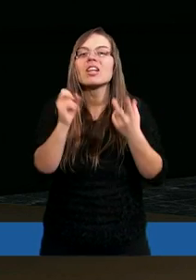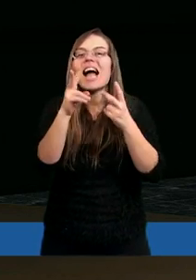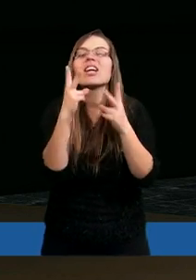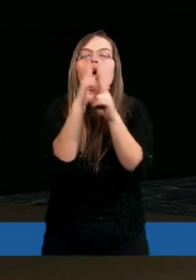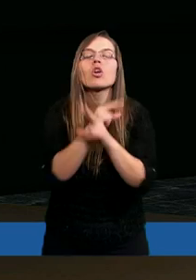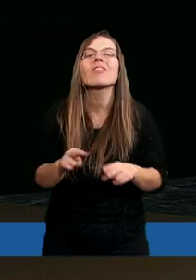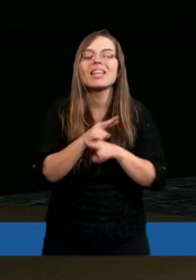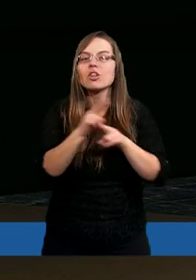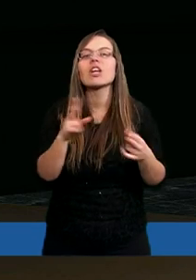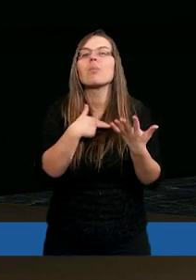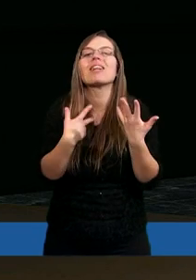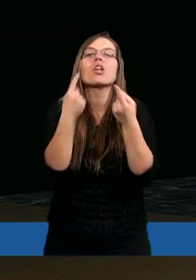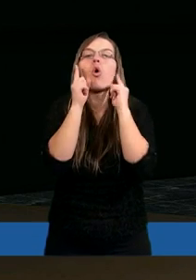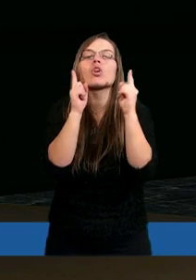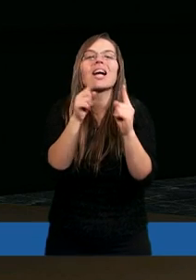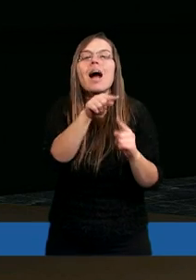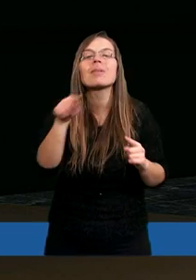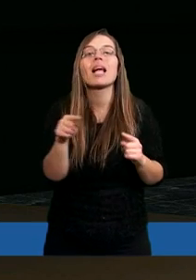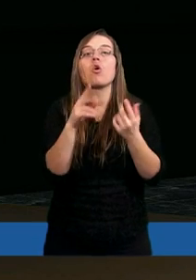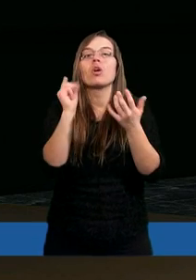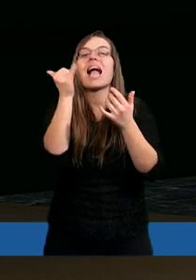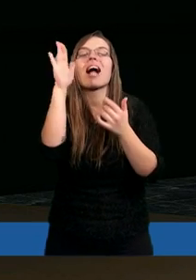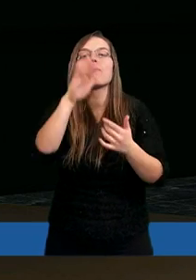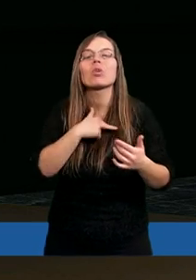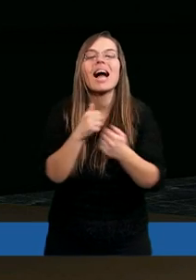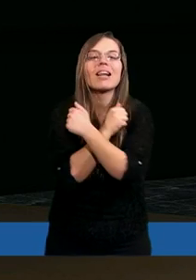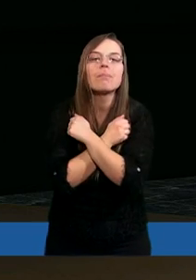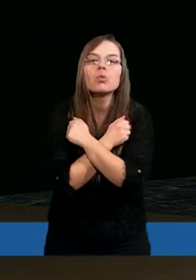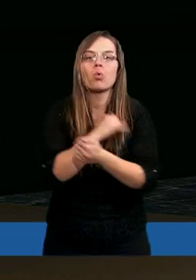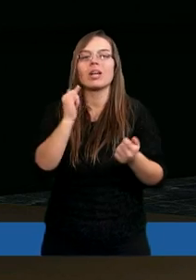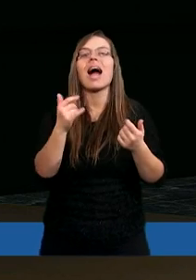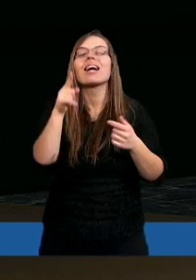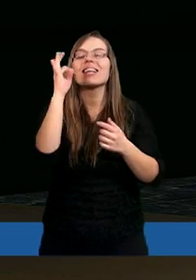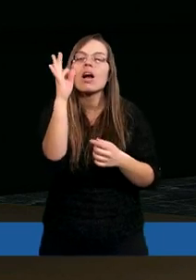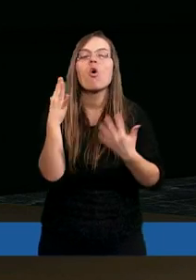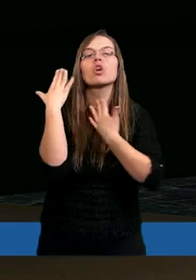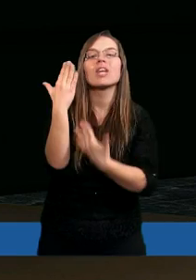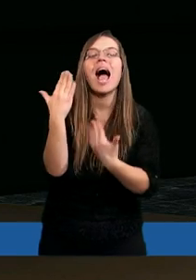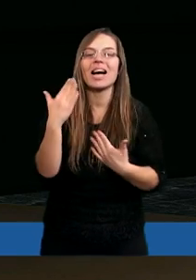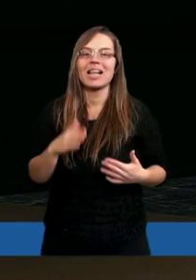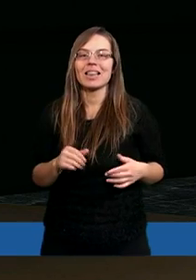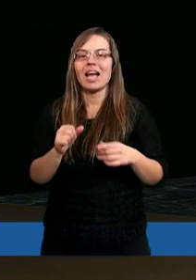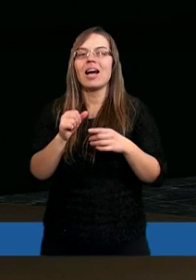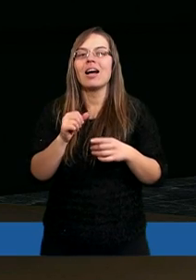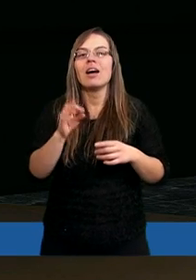oczywistych spraw, tak oczywistej miłości, tak oczywistej szlachetnej